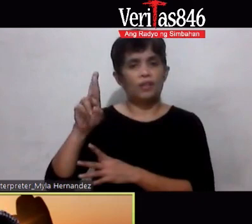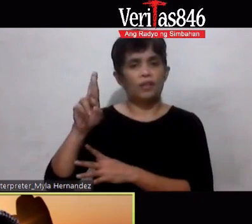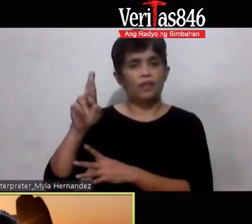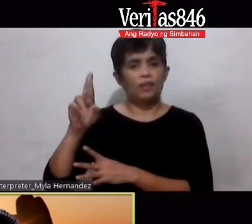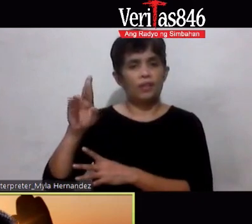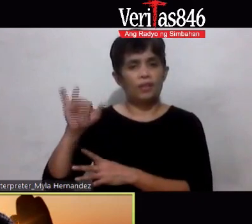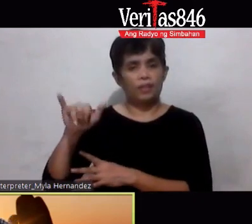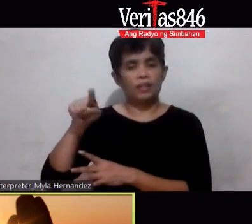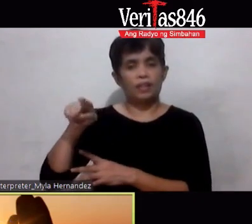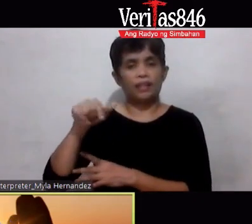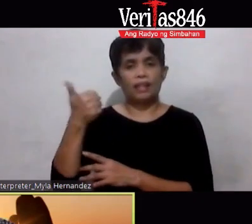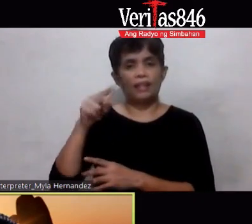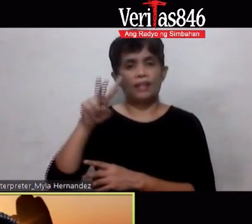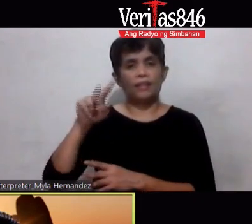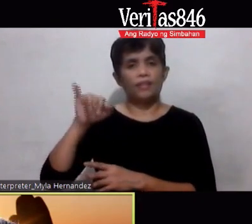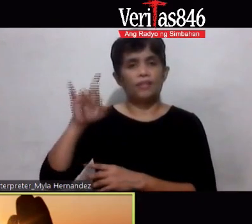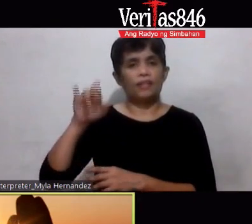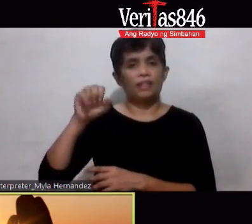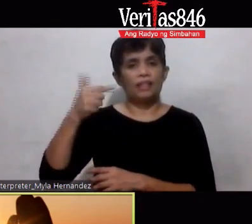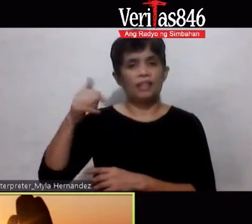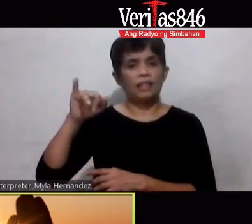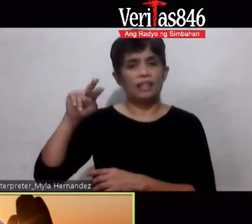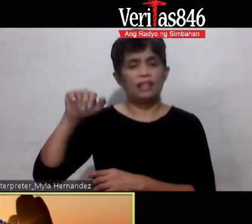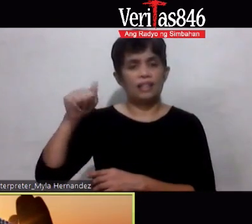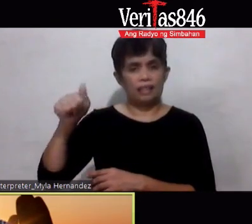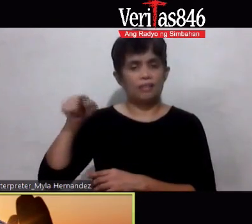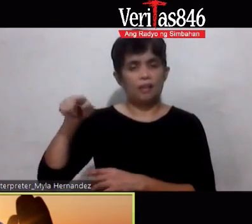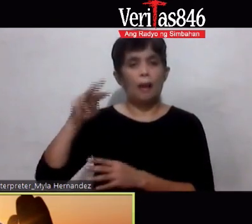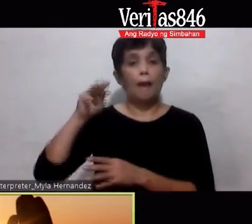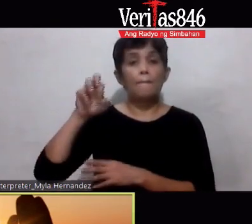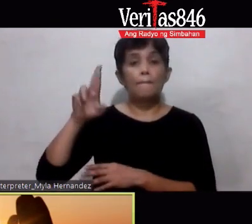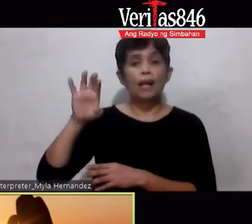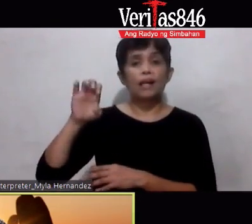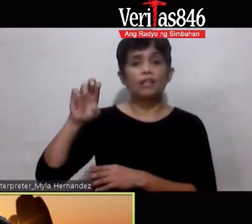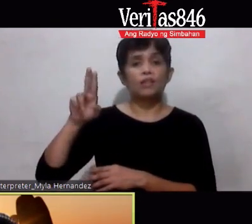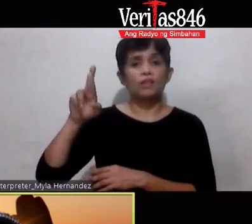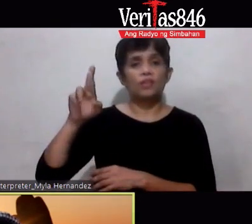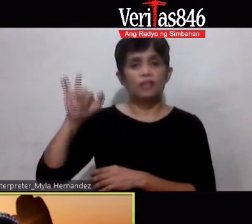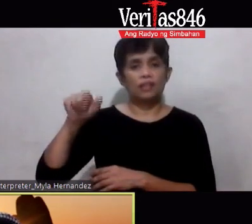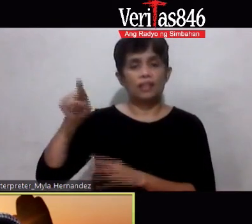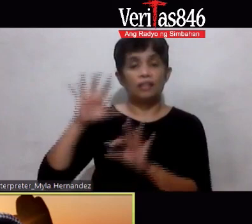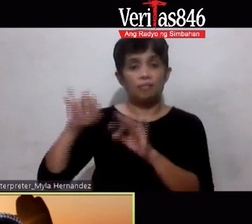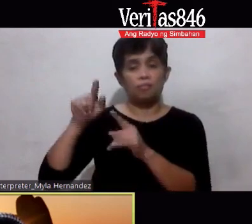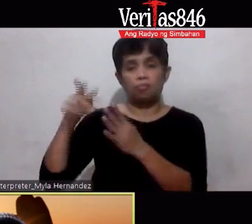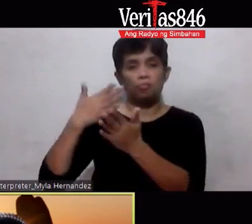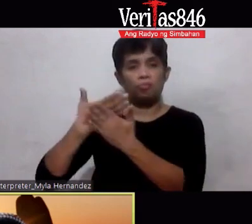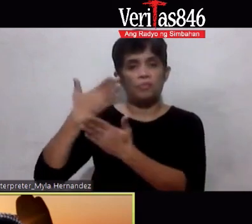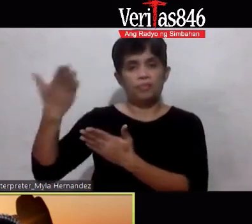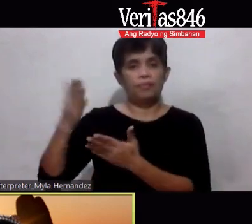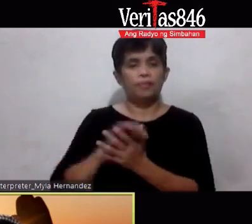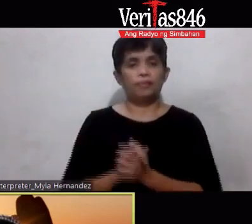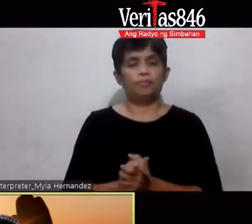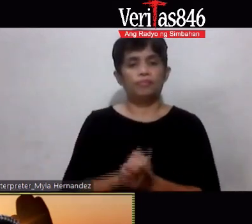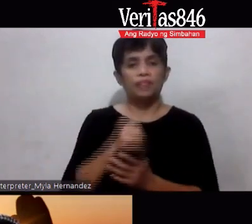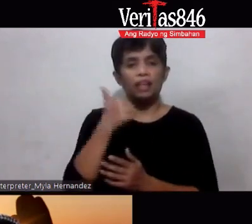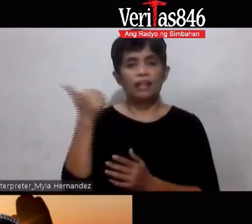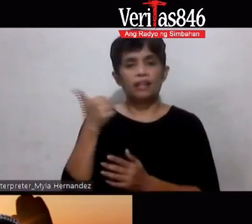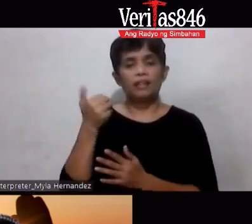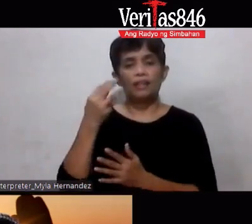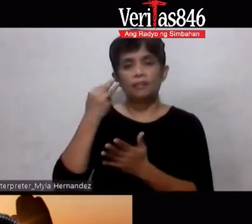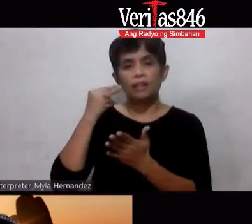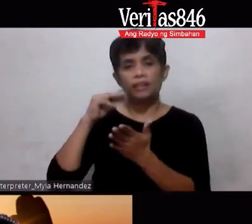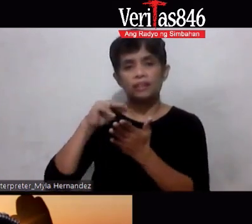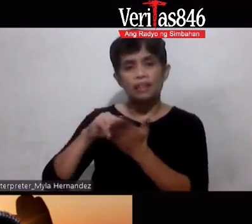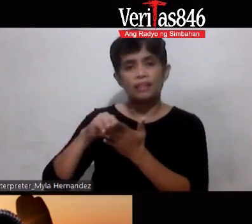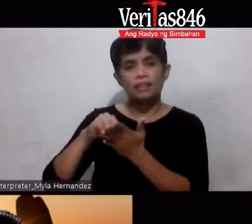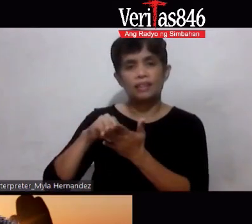verhina ibanghelyo order nga na mercury po o kaya po papabili po kayo doon and then si edita nag message po ako sa inyo